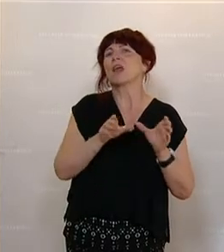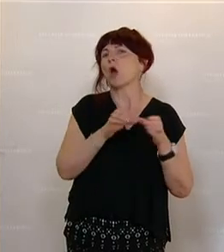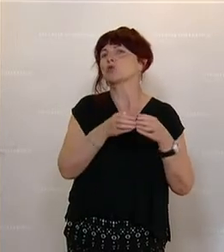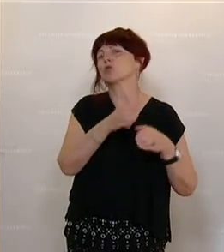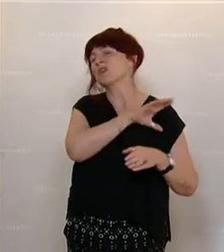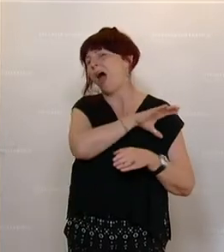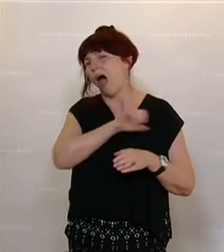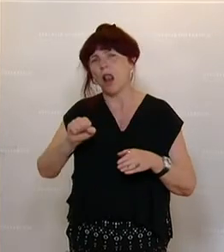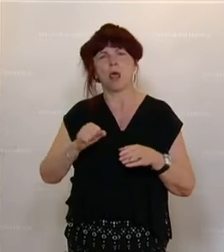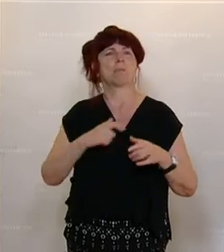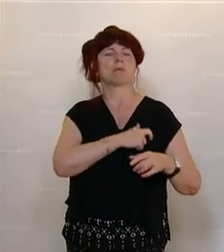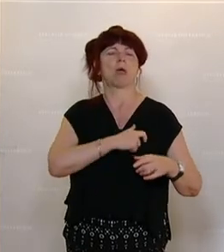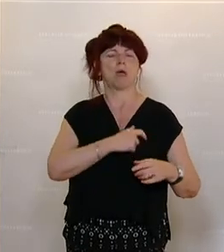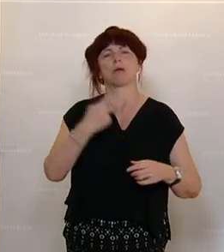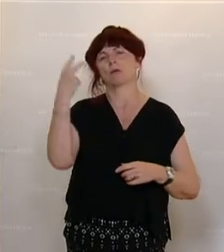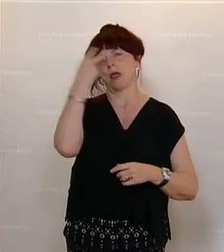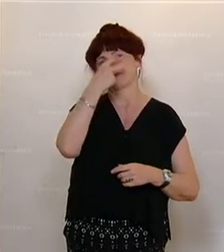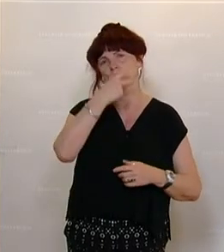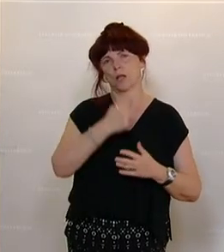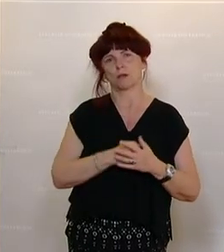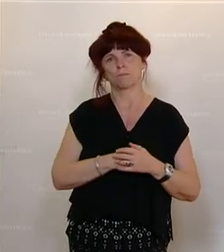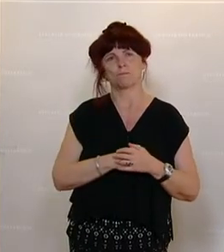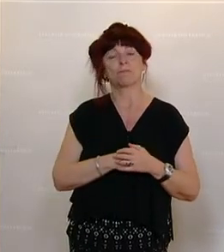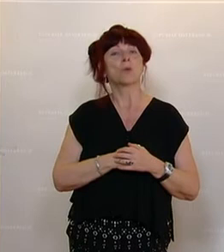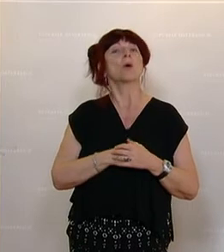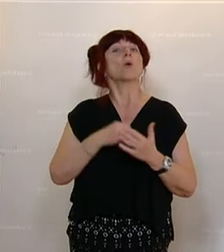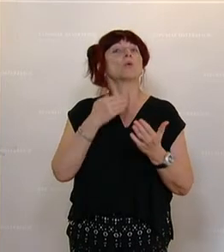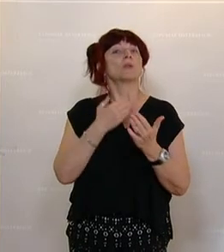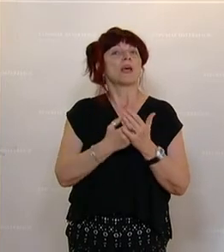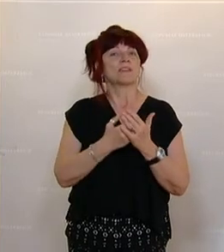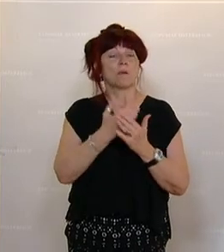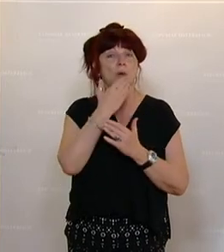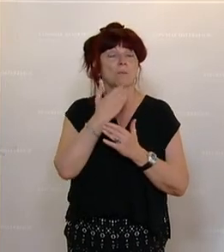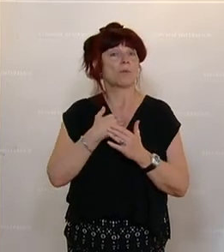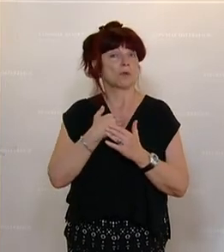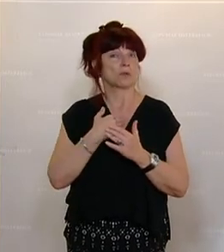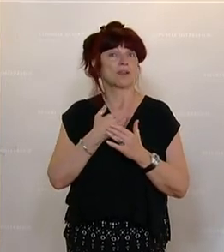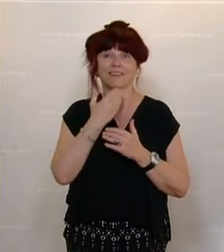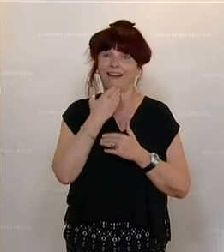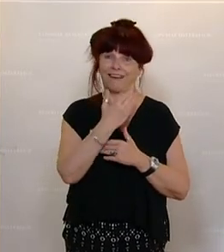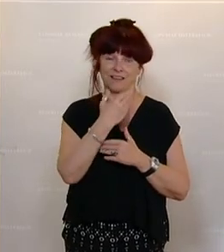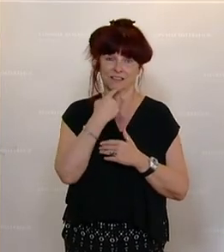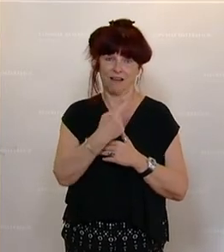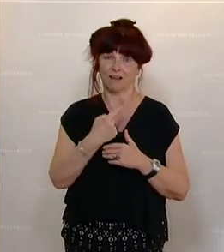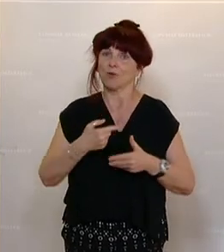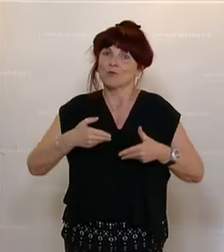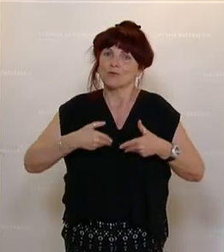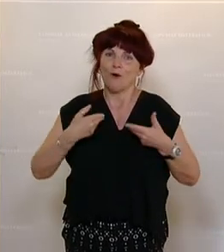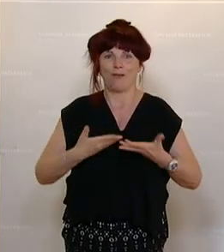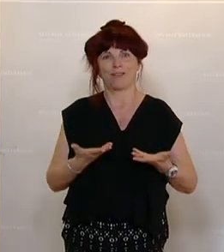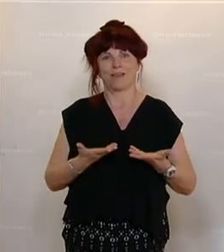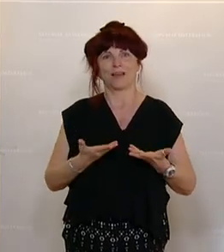auch, dass Sie diesem Vorschlag zugestimmt haben. Und ich mag abschließen mit einem Dankeschön, nämlich einem Dankeschön